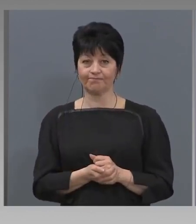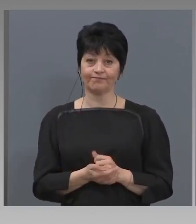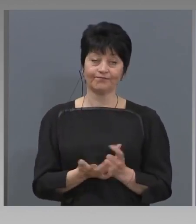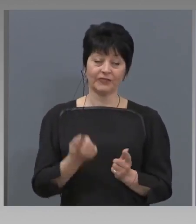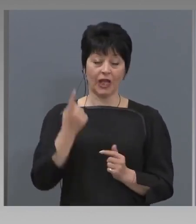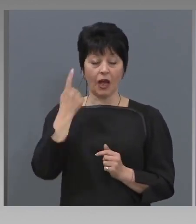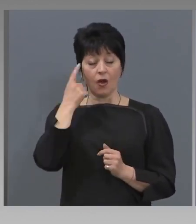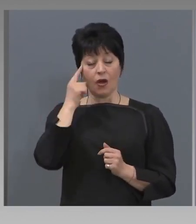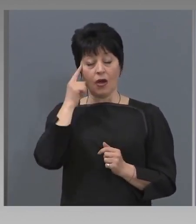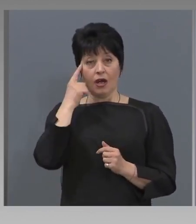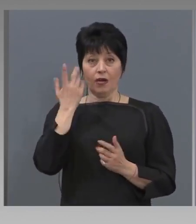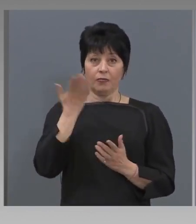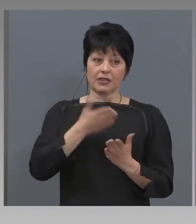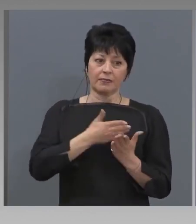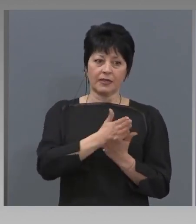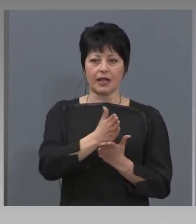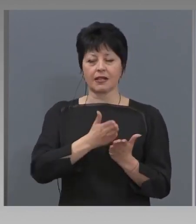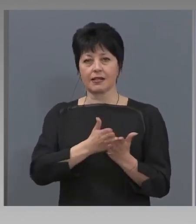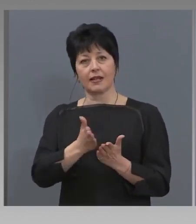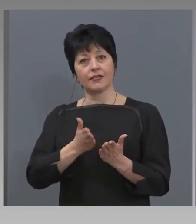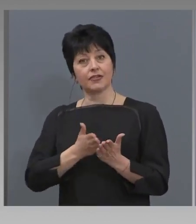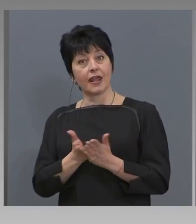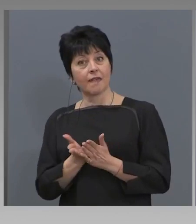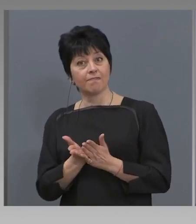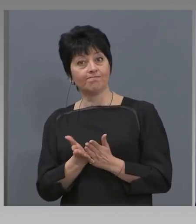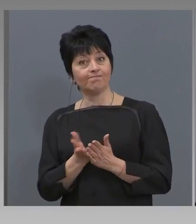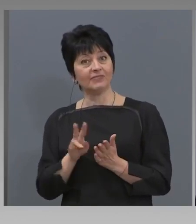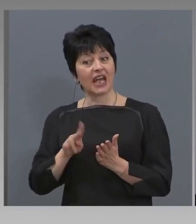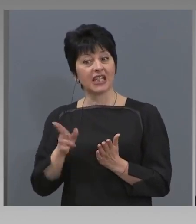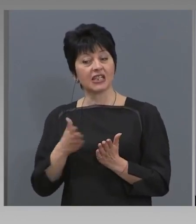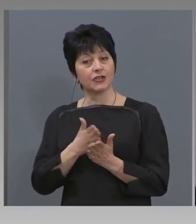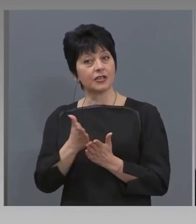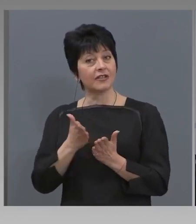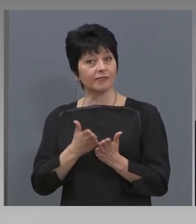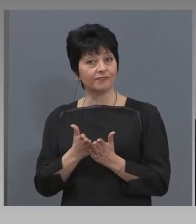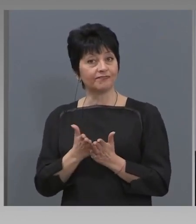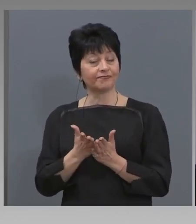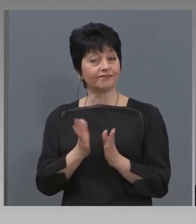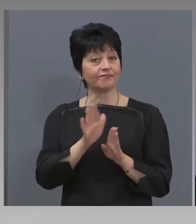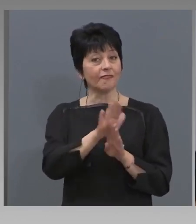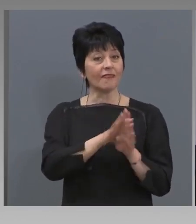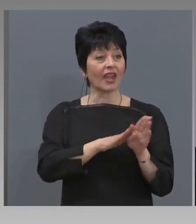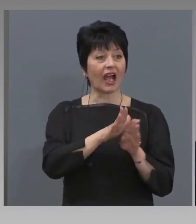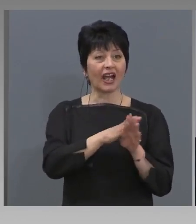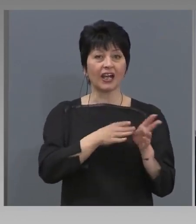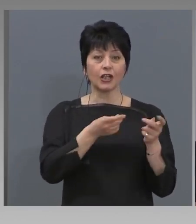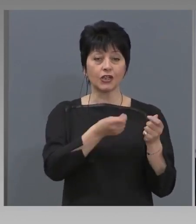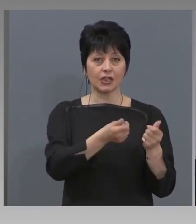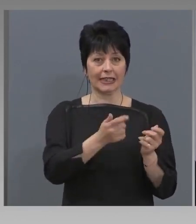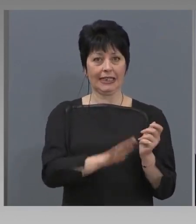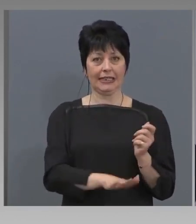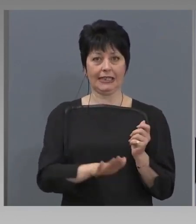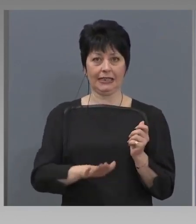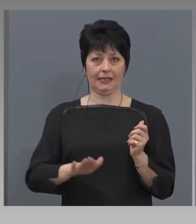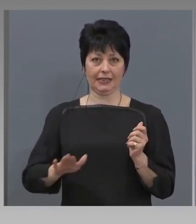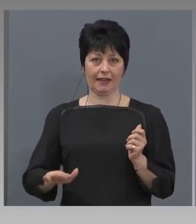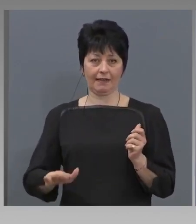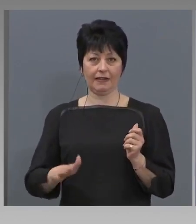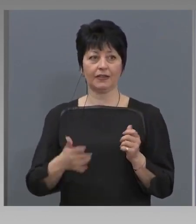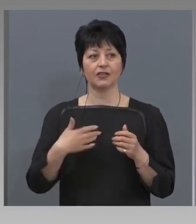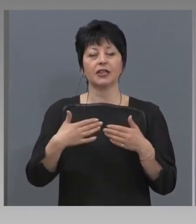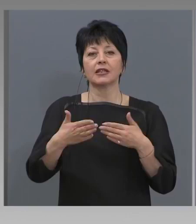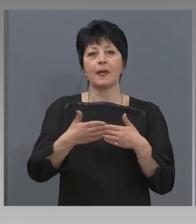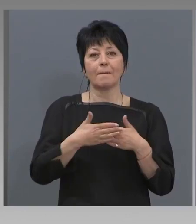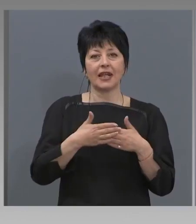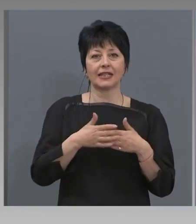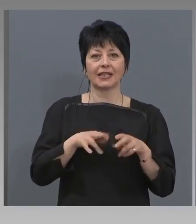Обмисляме различни сценарии в тази връзка. На първо място, разбира се, грижите за децата ще бъдат поврени на близки